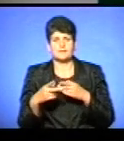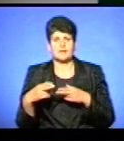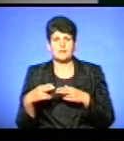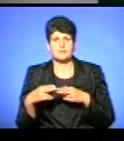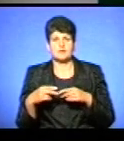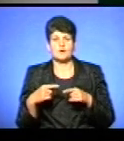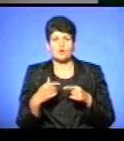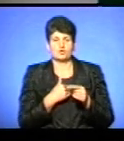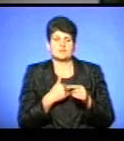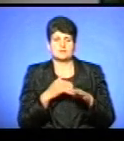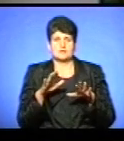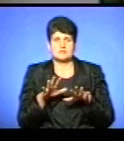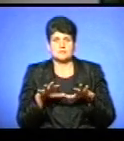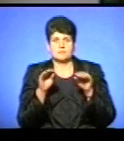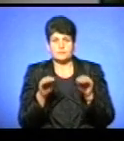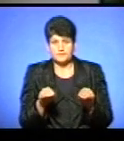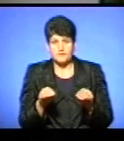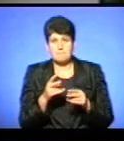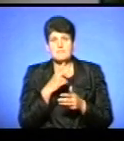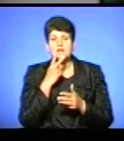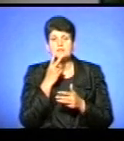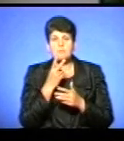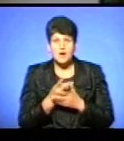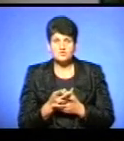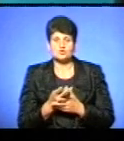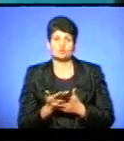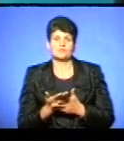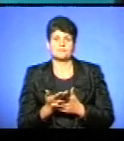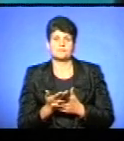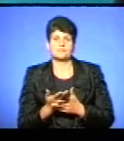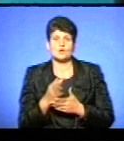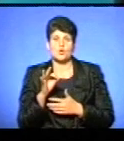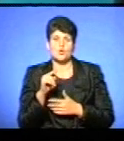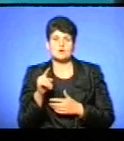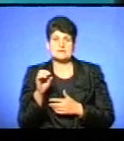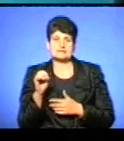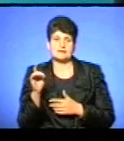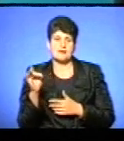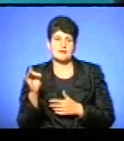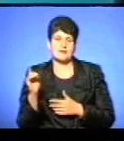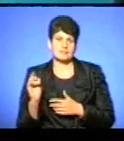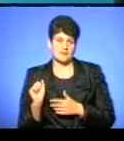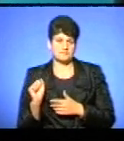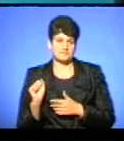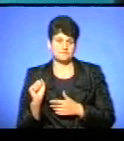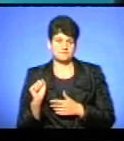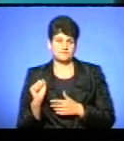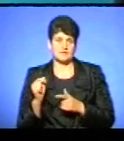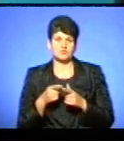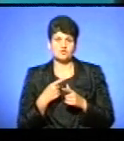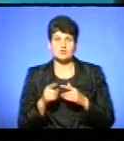до свого місця призначення, чи передбачено, власне, Озерна, так, здавалося б. Чи має